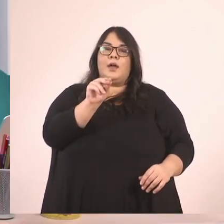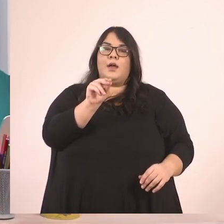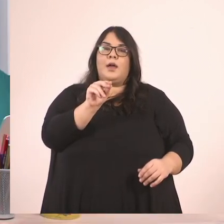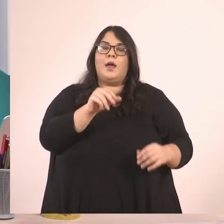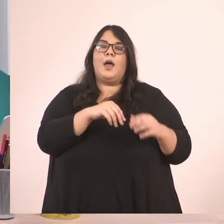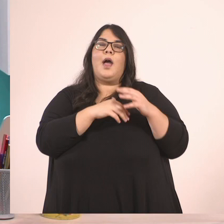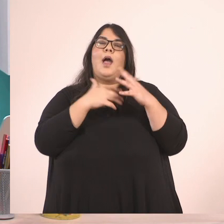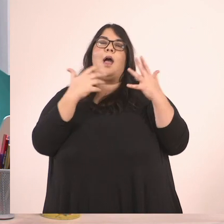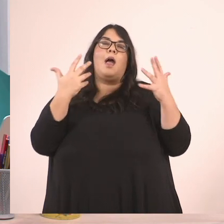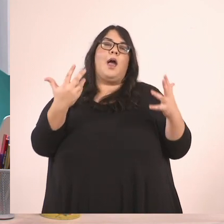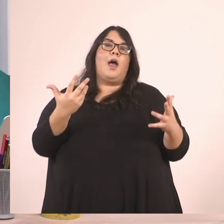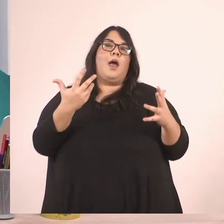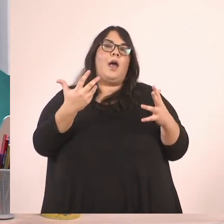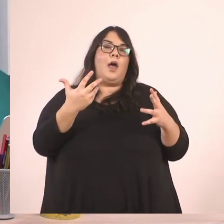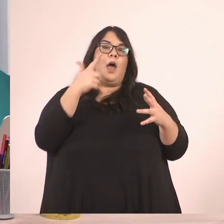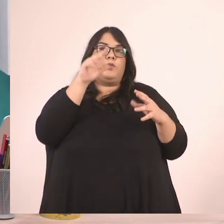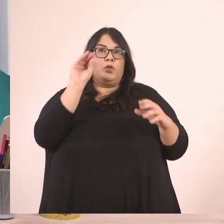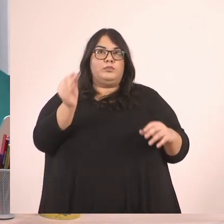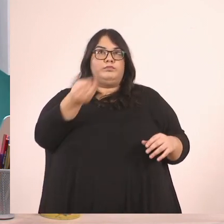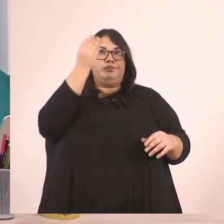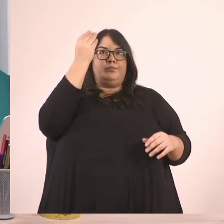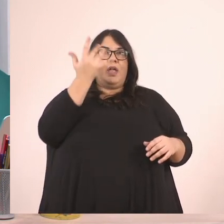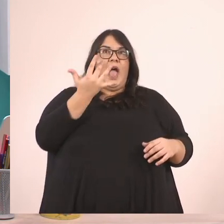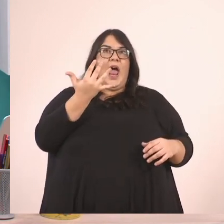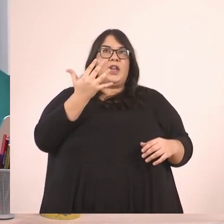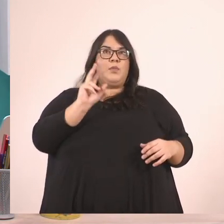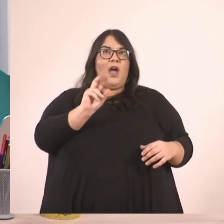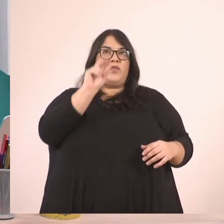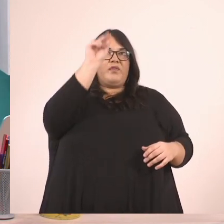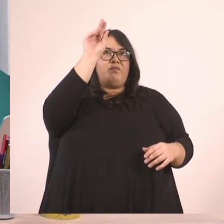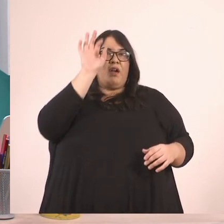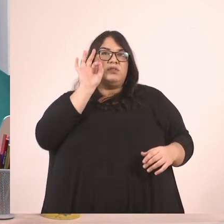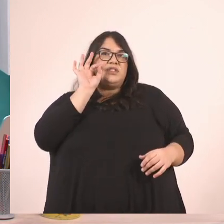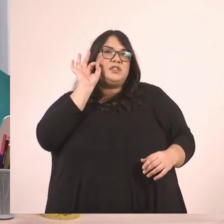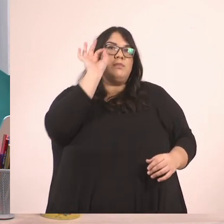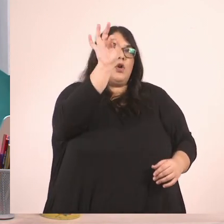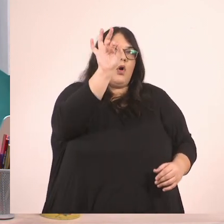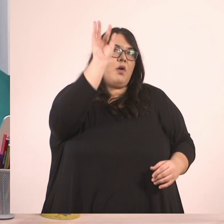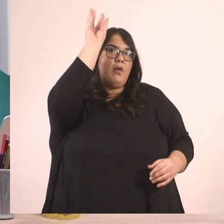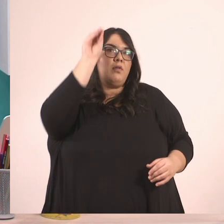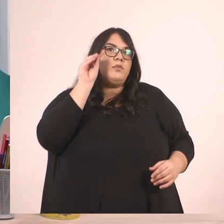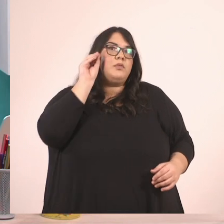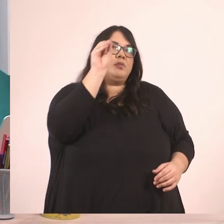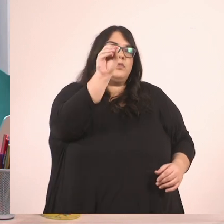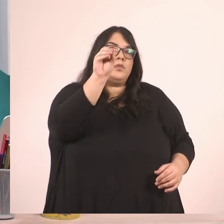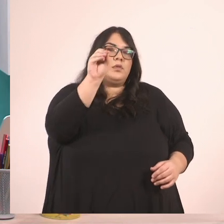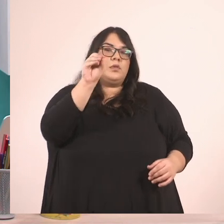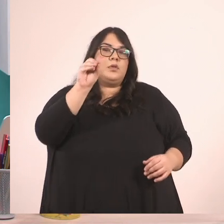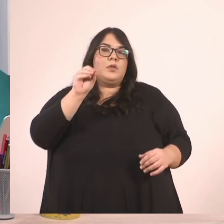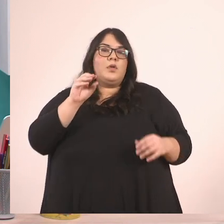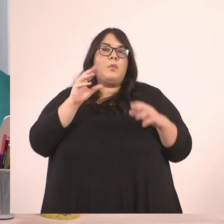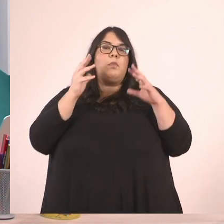Αυτή η κατάσταση και η νέα κατάσταση που παρατηρούμε Έχει κάποια εξήγηση Ας την